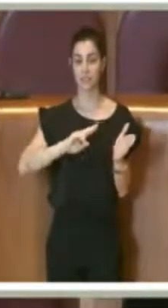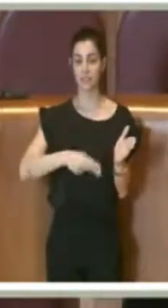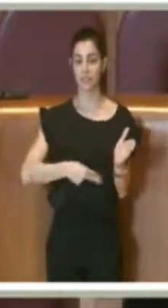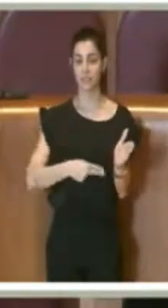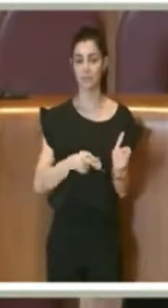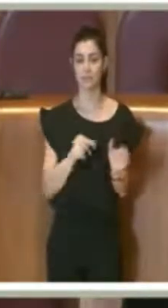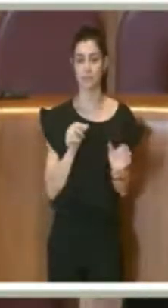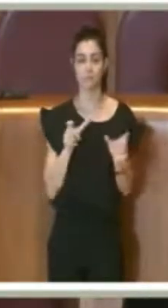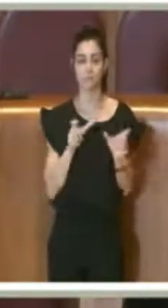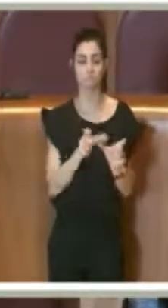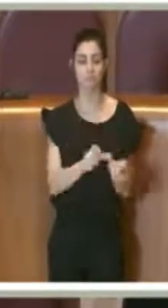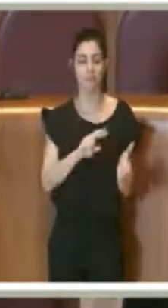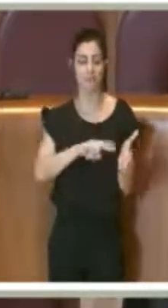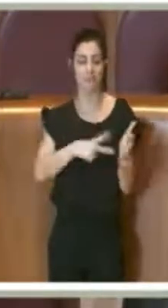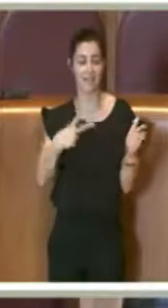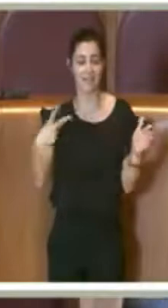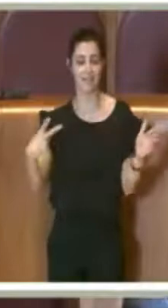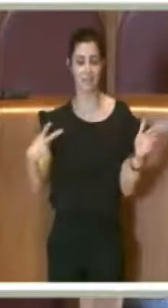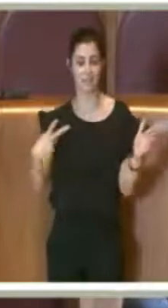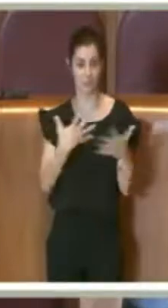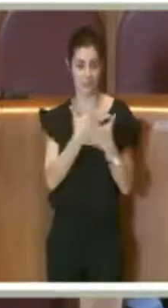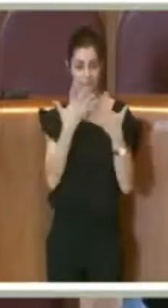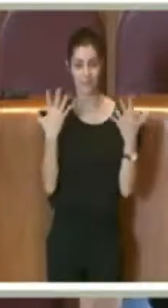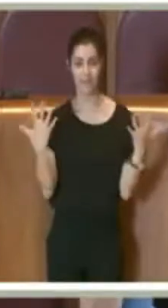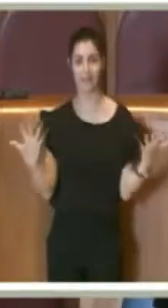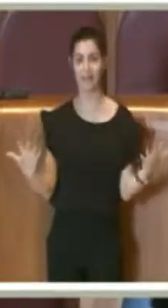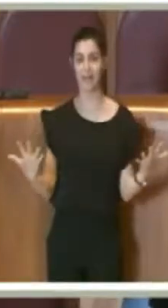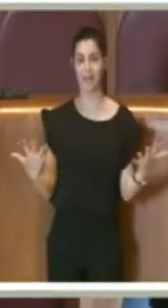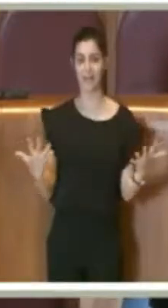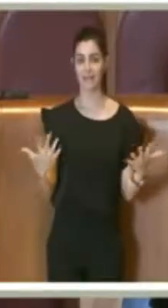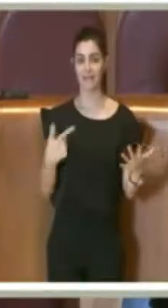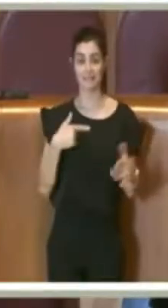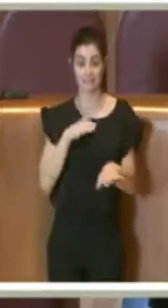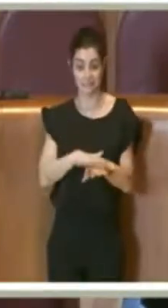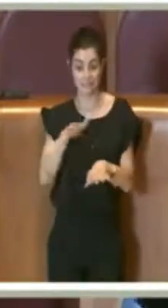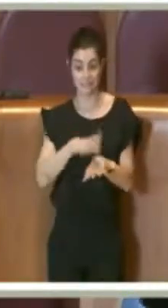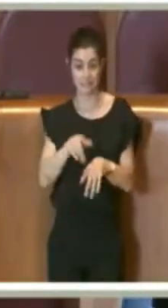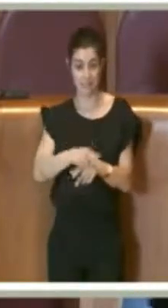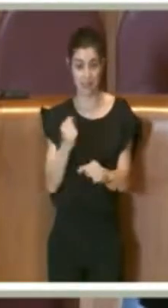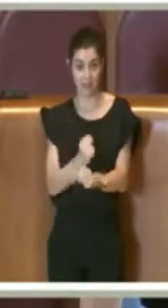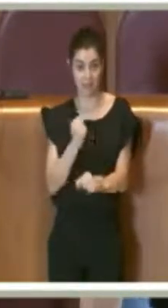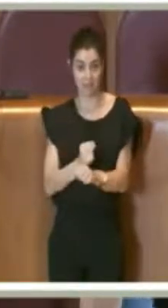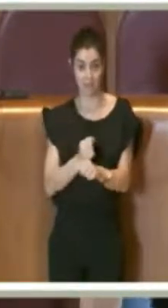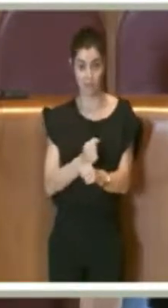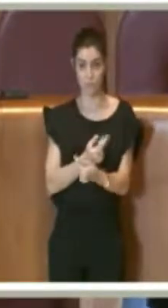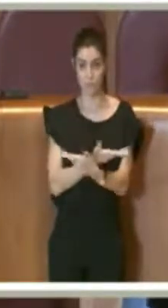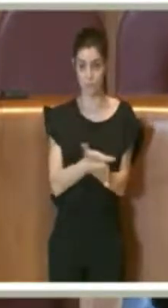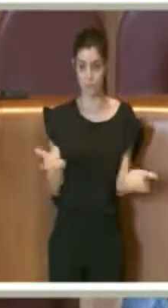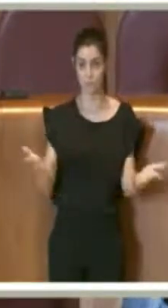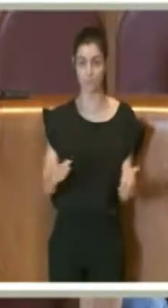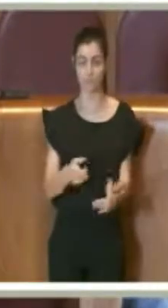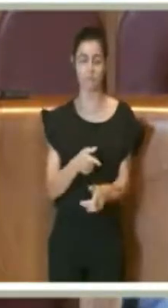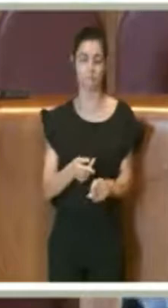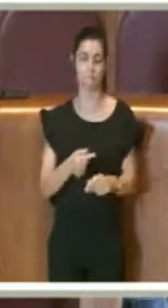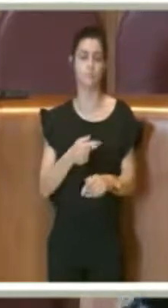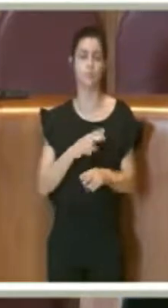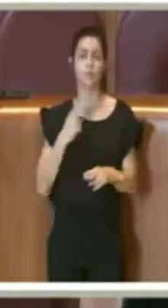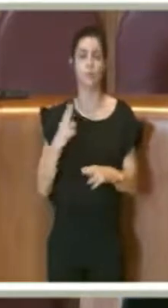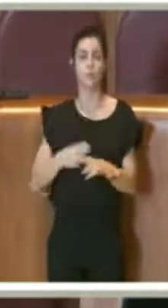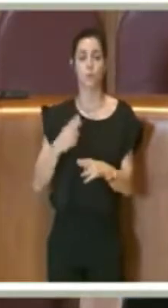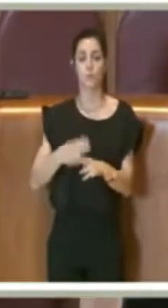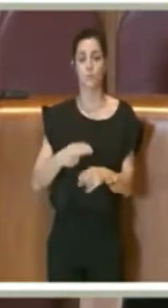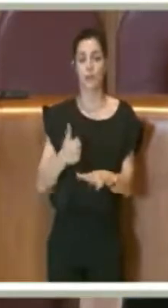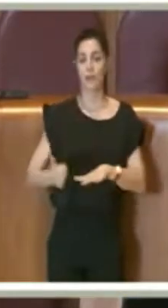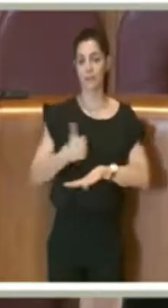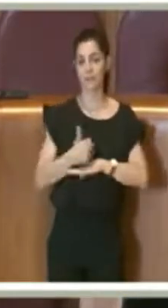tecnico. Chiaramente chi mastica la materia dei lavori pubblici e soprattutto di Roma Capitale sa che